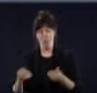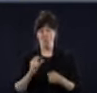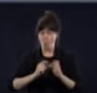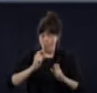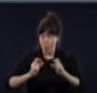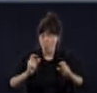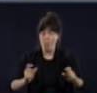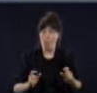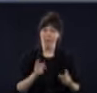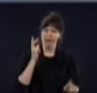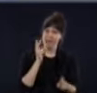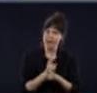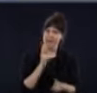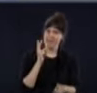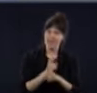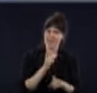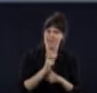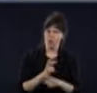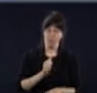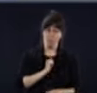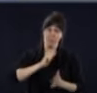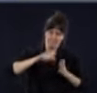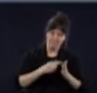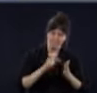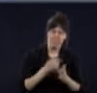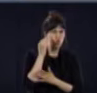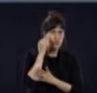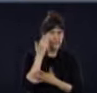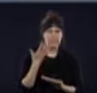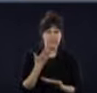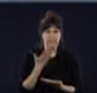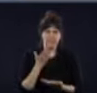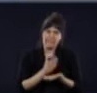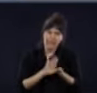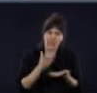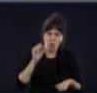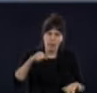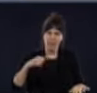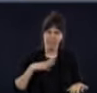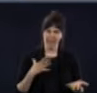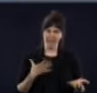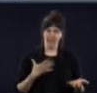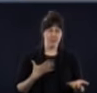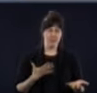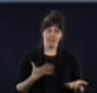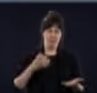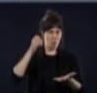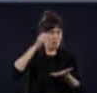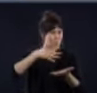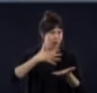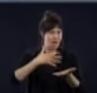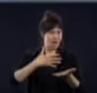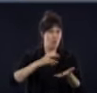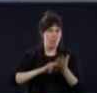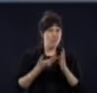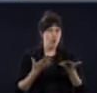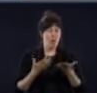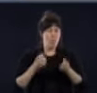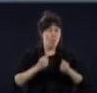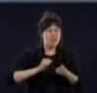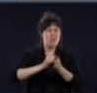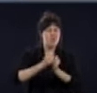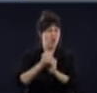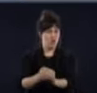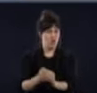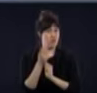réserve. J'insiste là-dessus, c'est redondant, mais c'est parce que c'est important. C'est pas des promesses qu'on fait, ce sont des plans, mais c'est toujours en fonction du fait que les